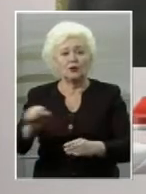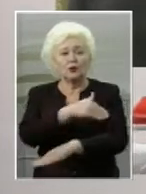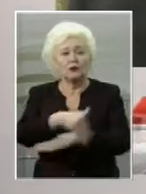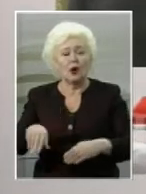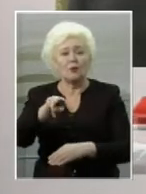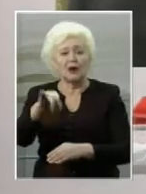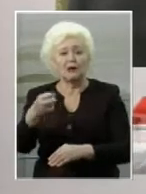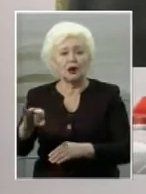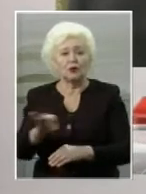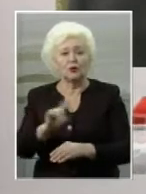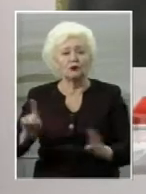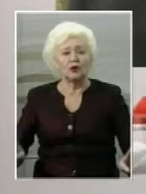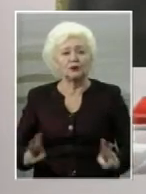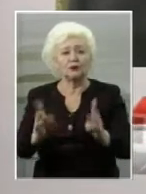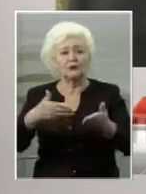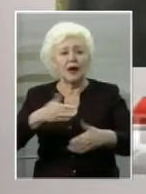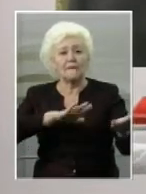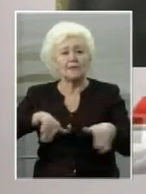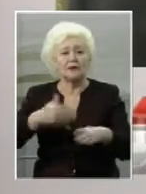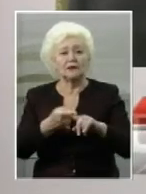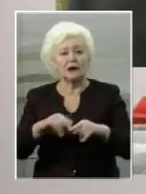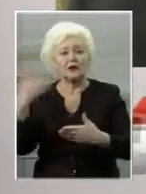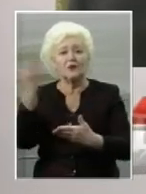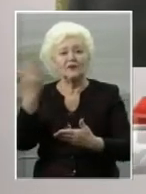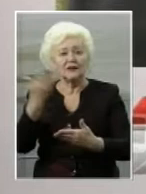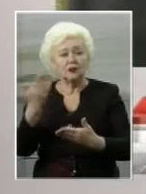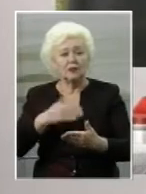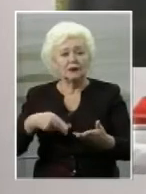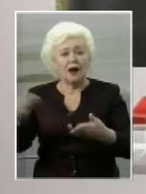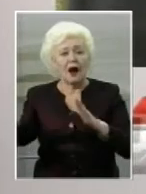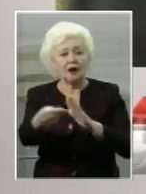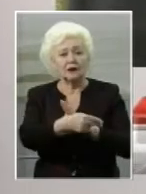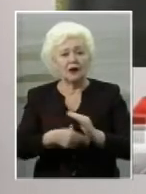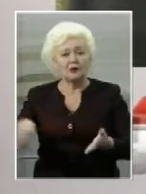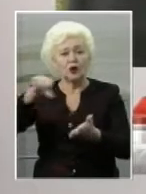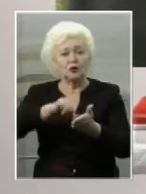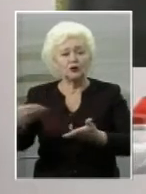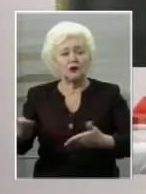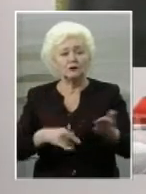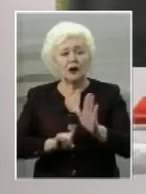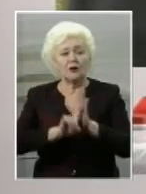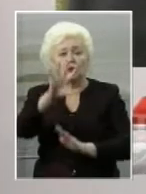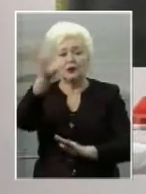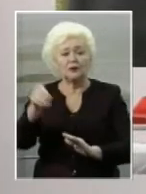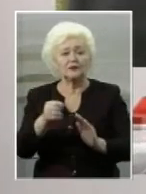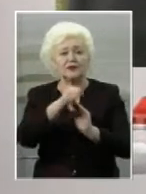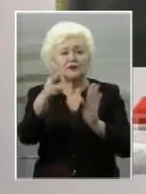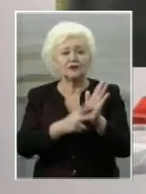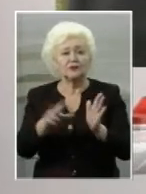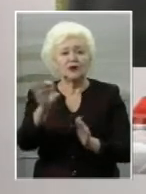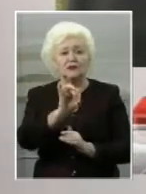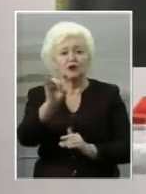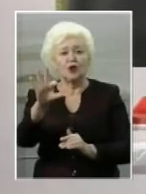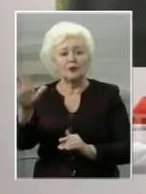Перетопській. Тут провели мітринг, на якому виступили організатори і учасники ходи. Розпочалось це о 18.05 на площі